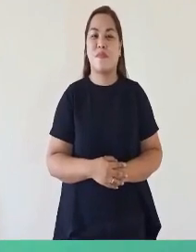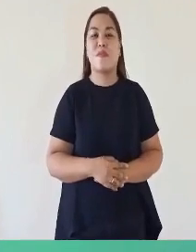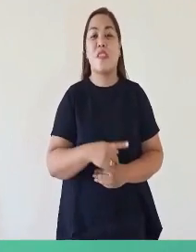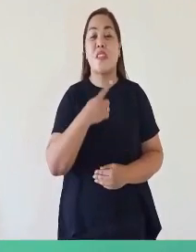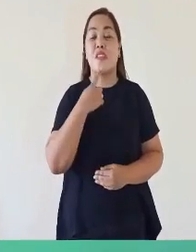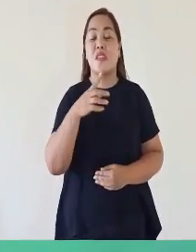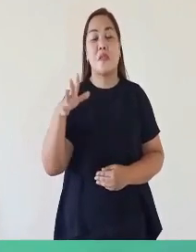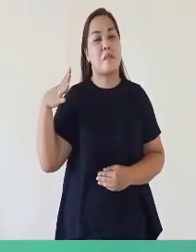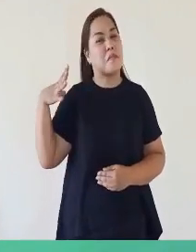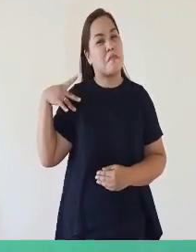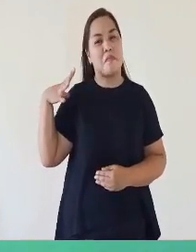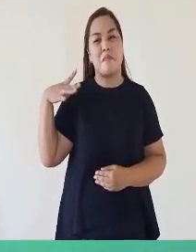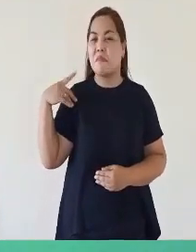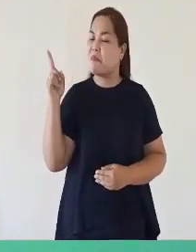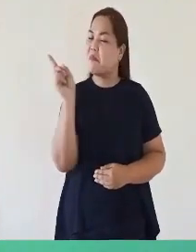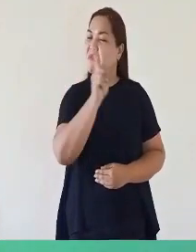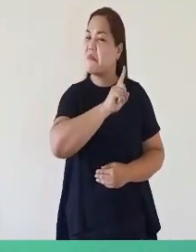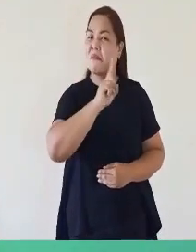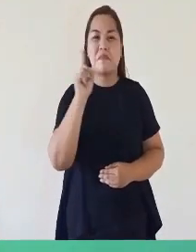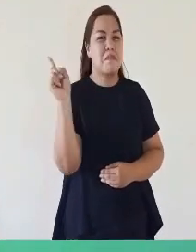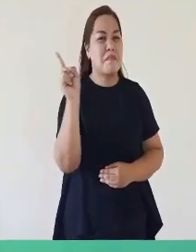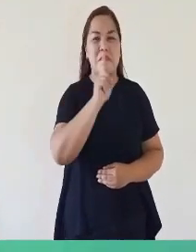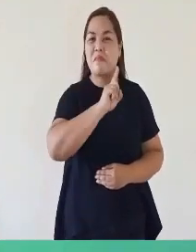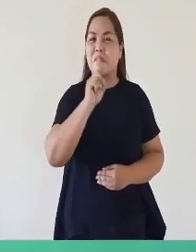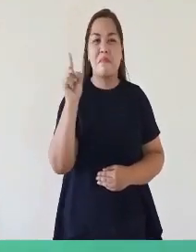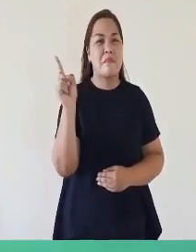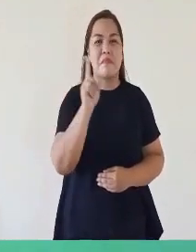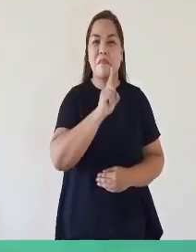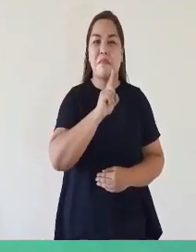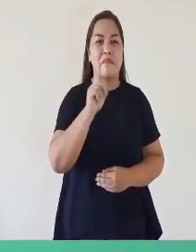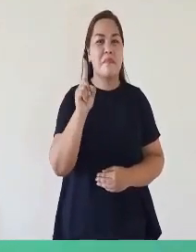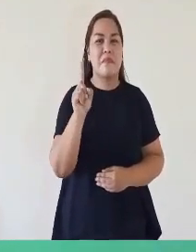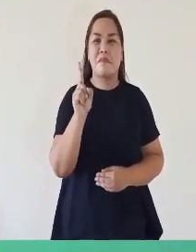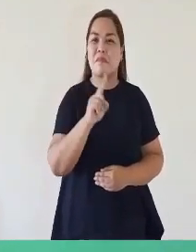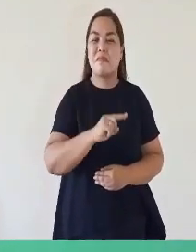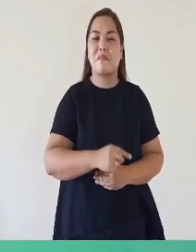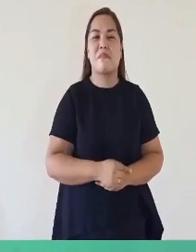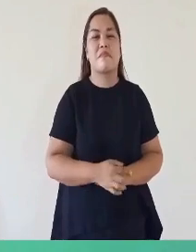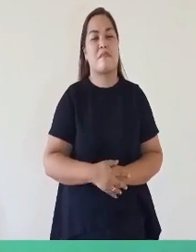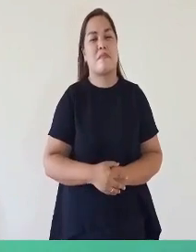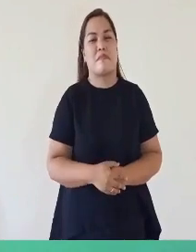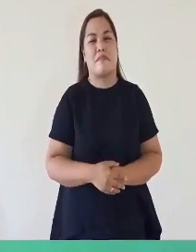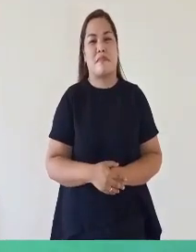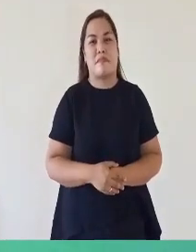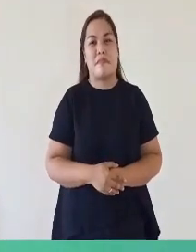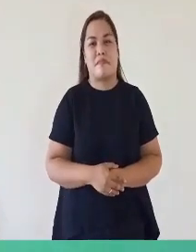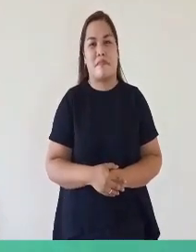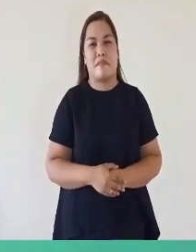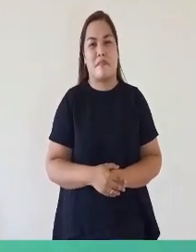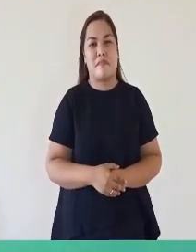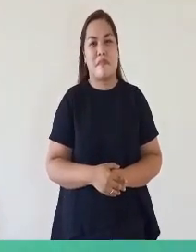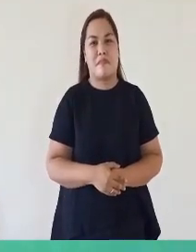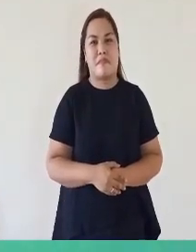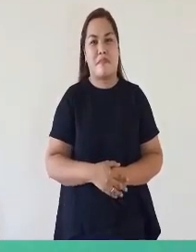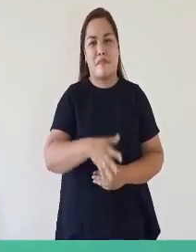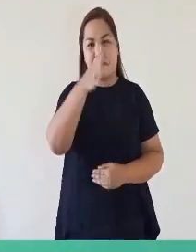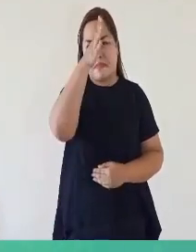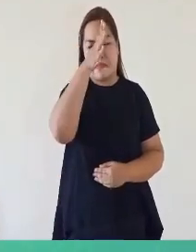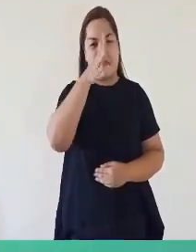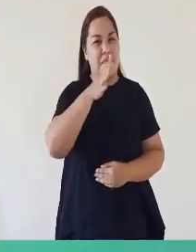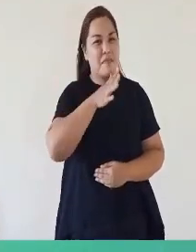Mamaya na Kailanman Hindi na niya ginamit Kay Ina At ama